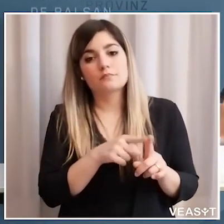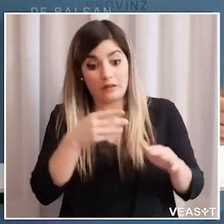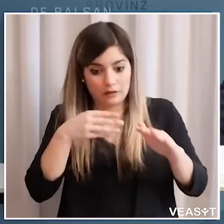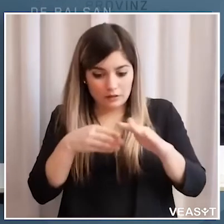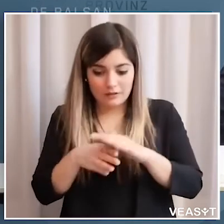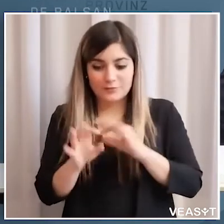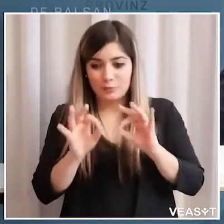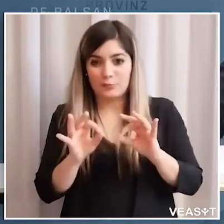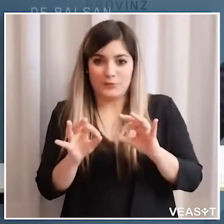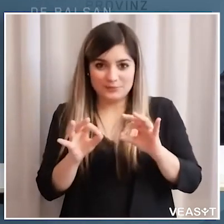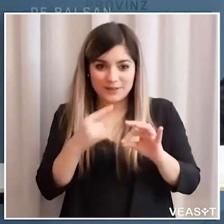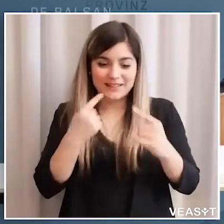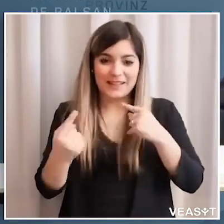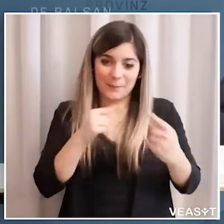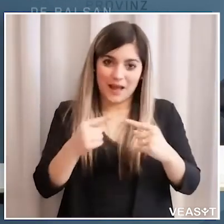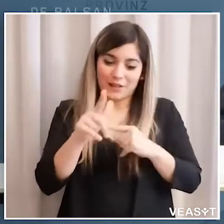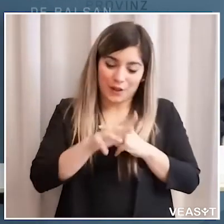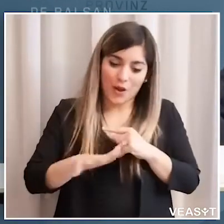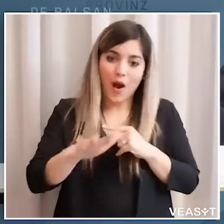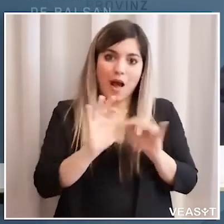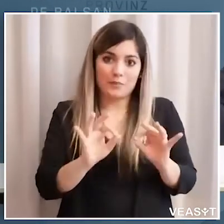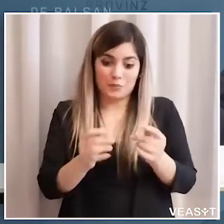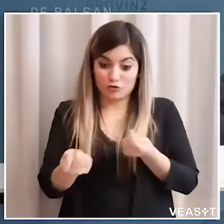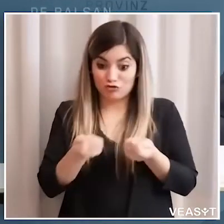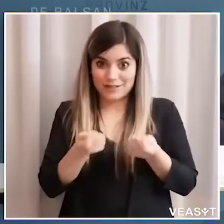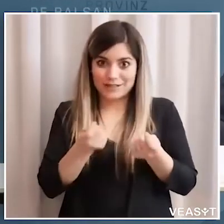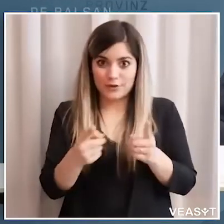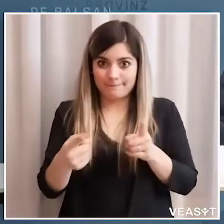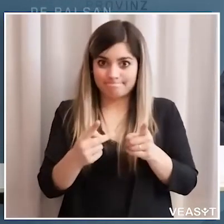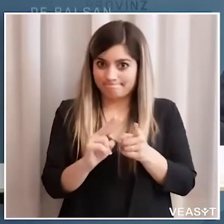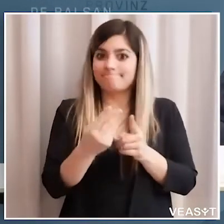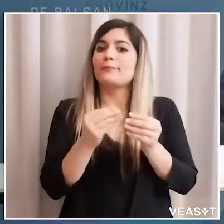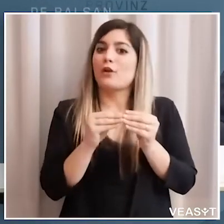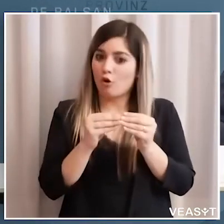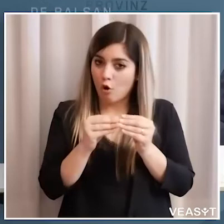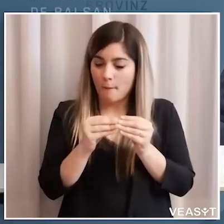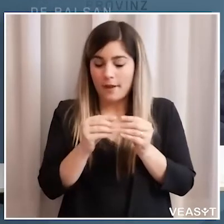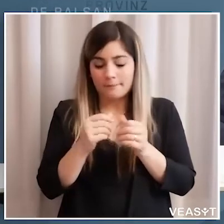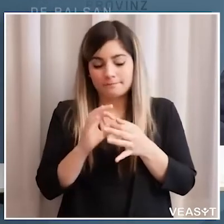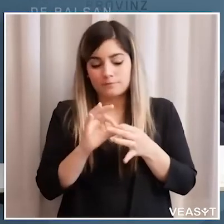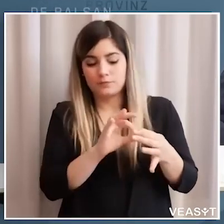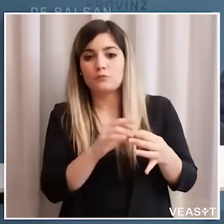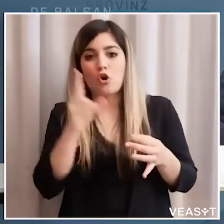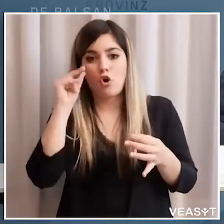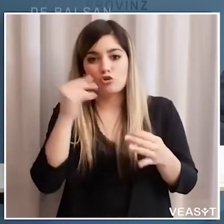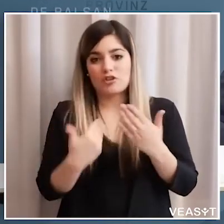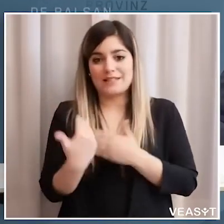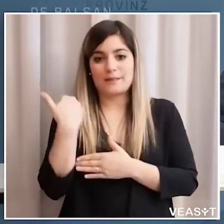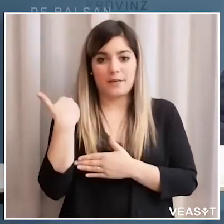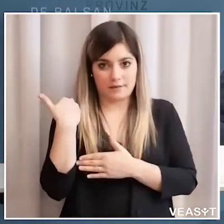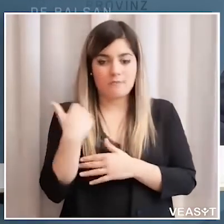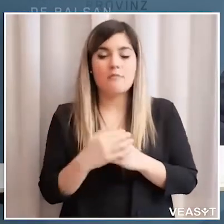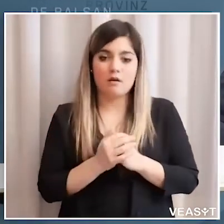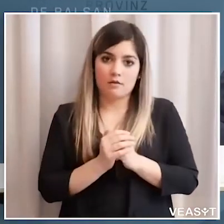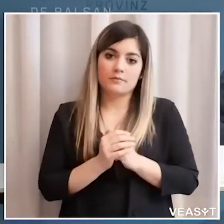ingresso nel dibattito anche qui a livello locale come gestire questa fase 2 in base alle conoscenze che si sono